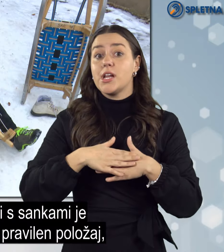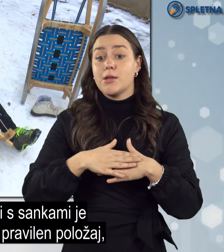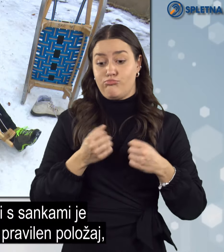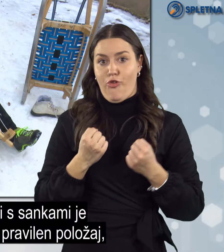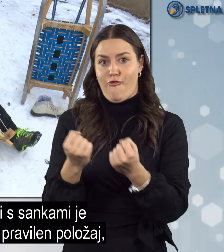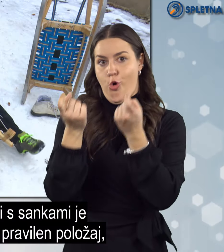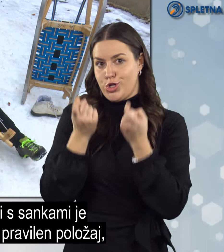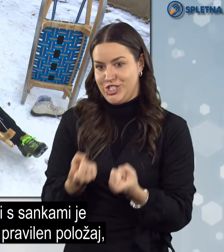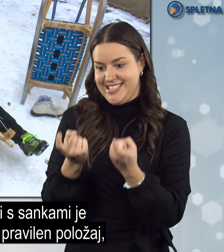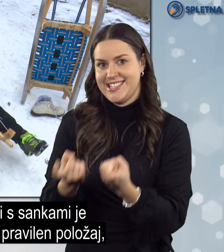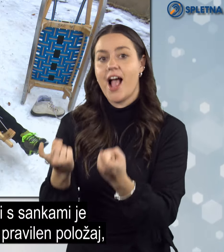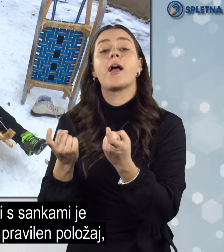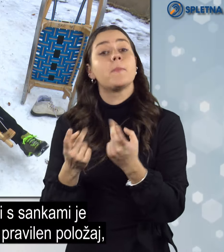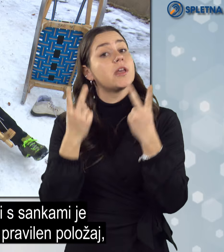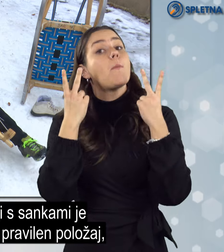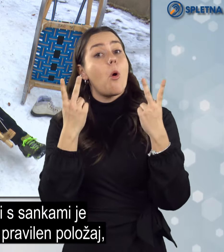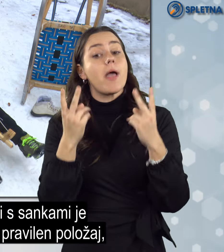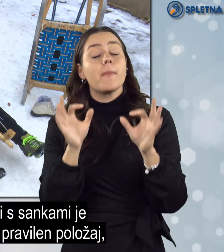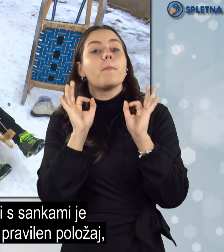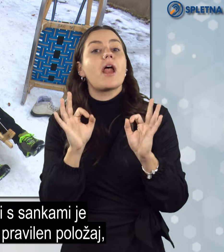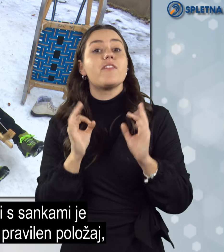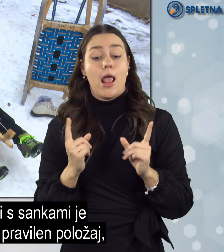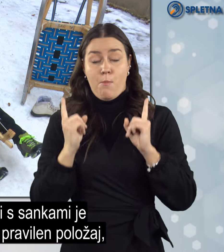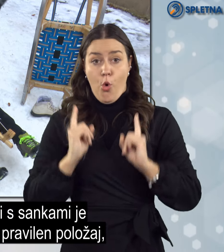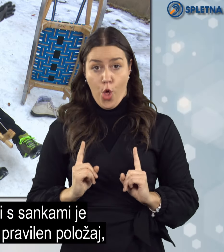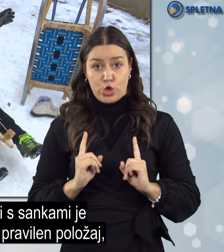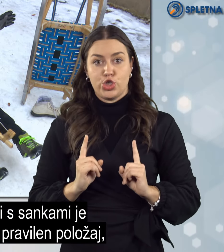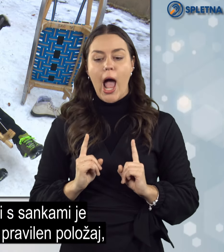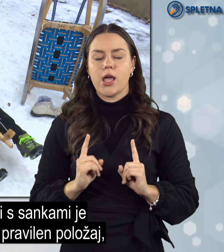Pri vožni sankami je pomemben pravilen položaj.